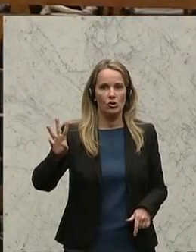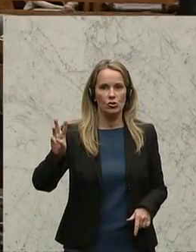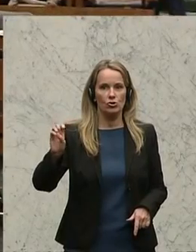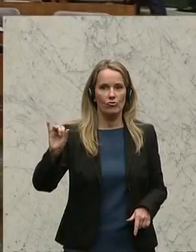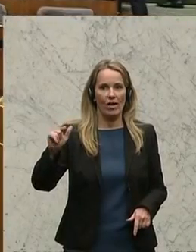Rufen erst.